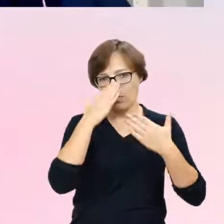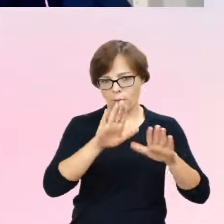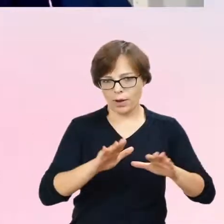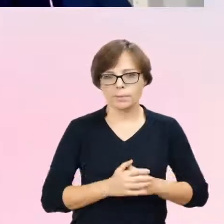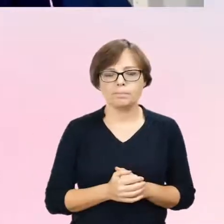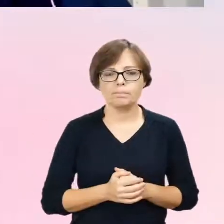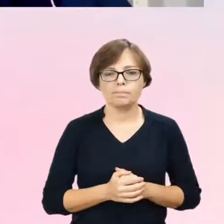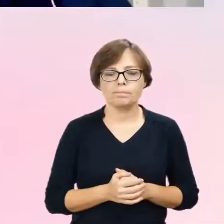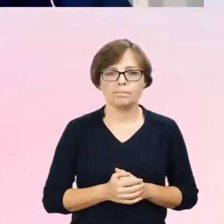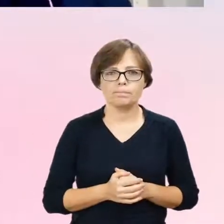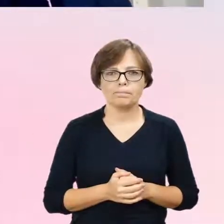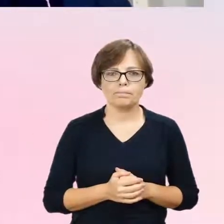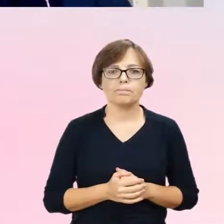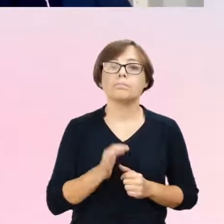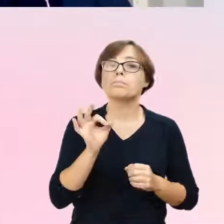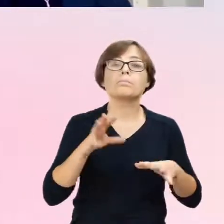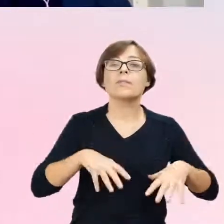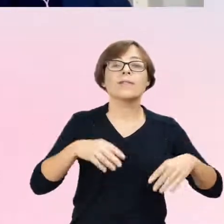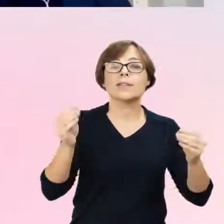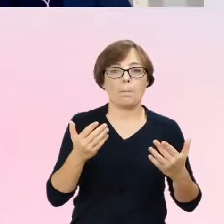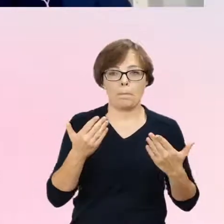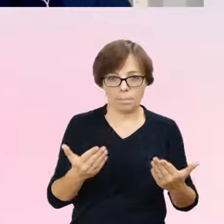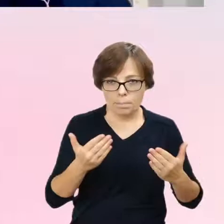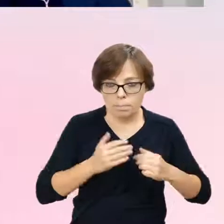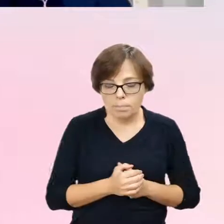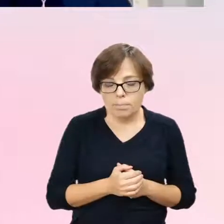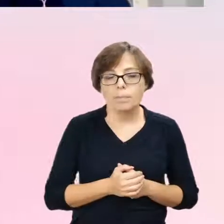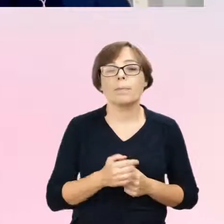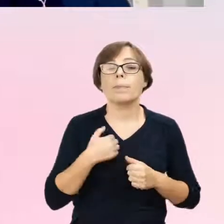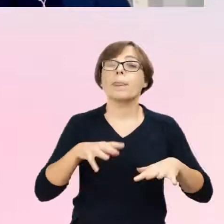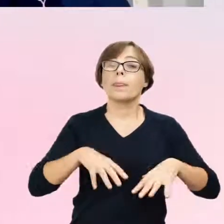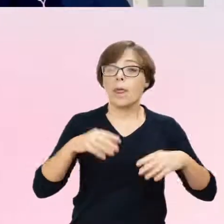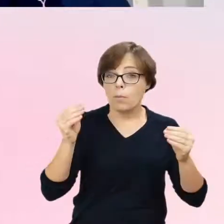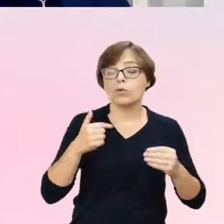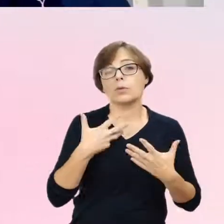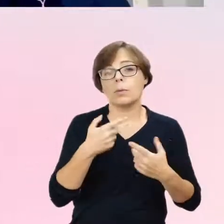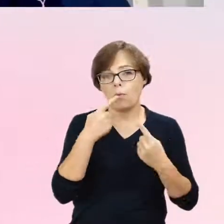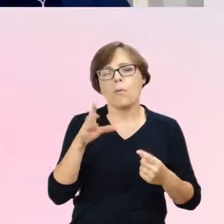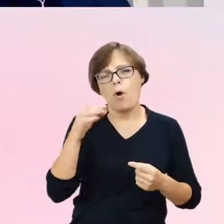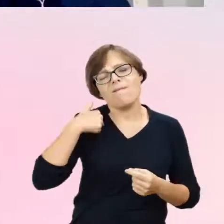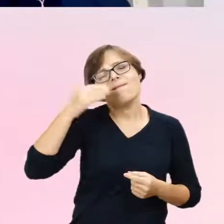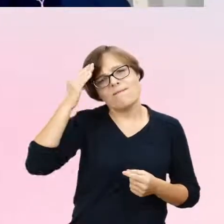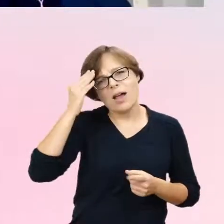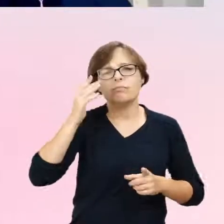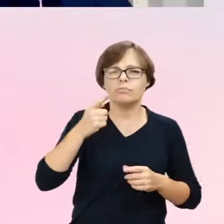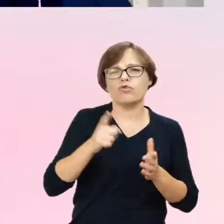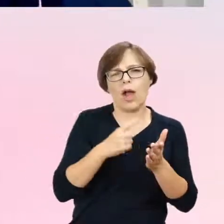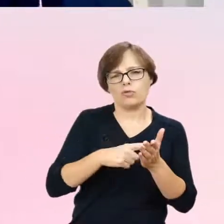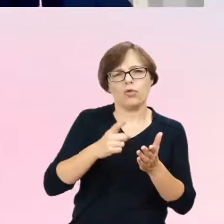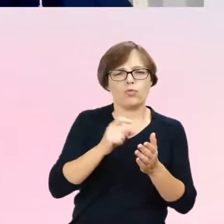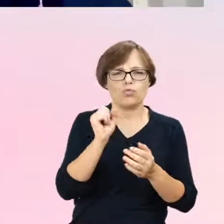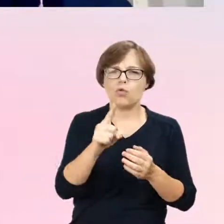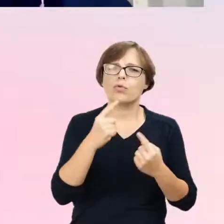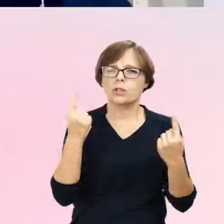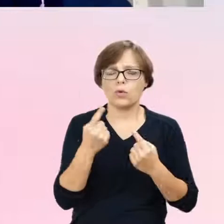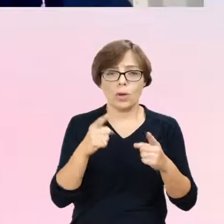co na wstępie? Ja chcę przekazać Państwu, bo wiem, że często zdarzają się takie sytuacje, ja się z nimi też